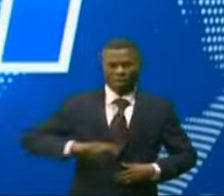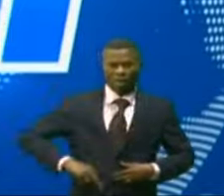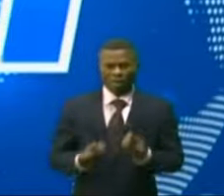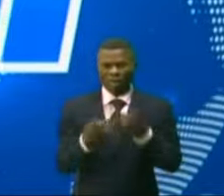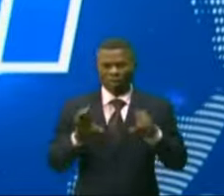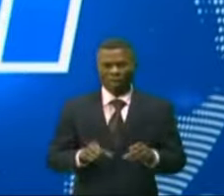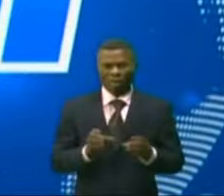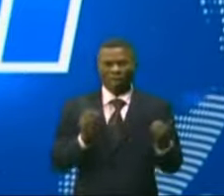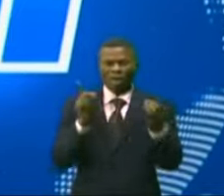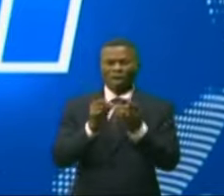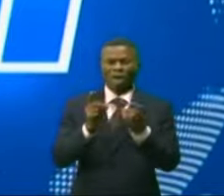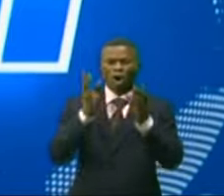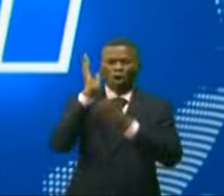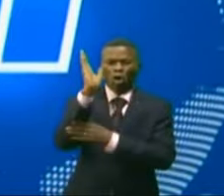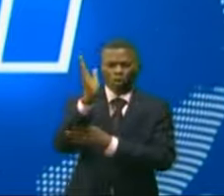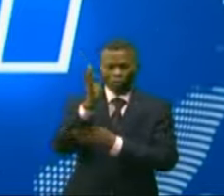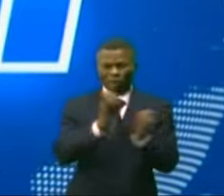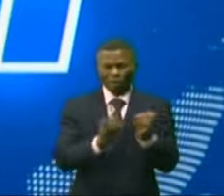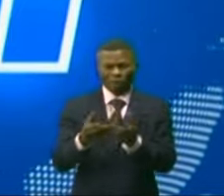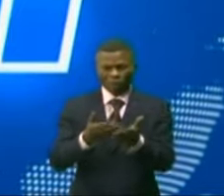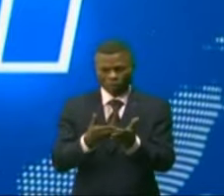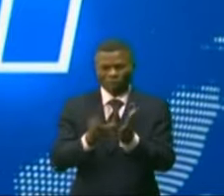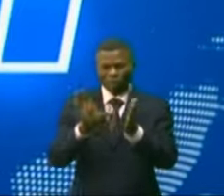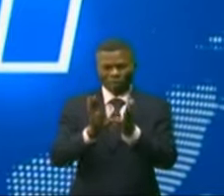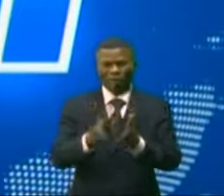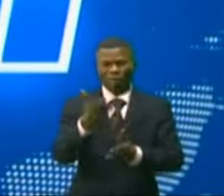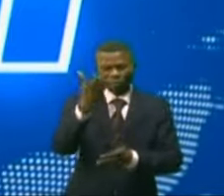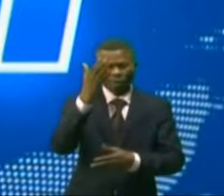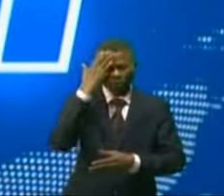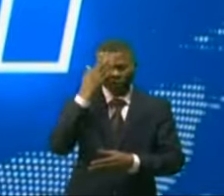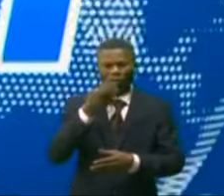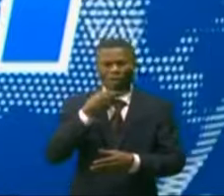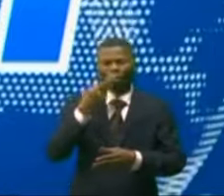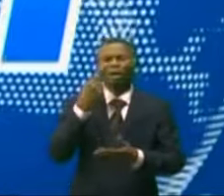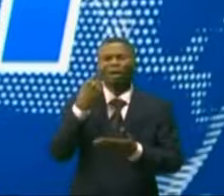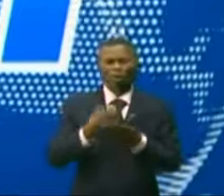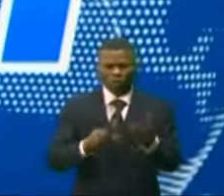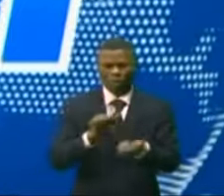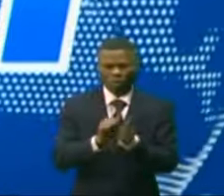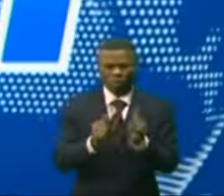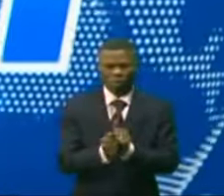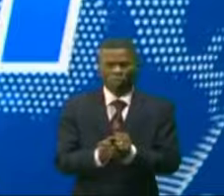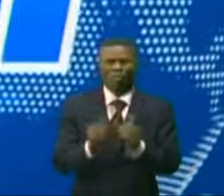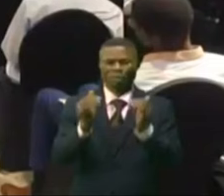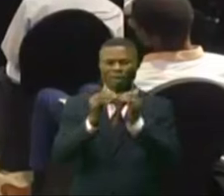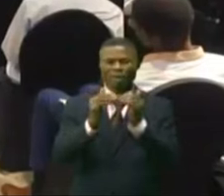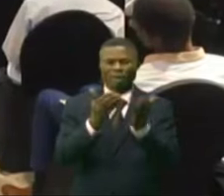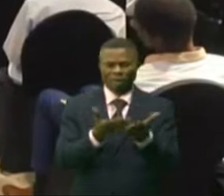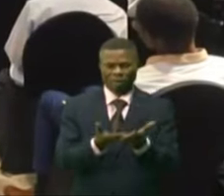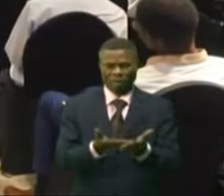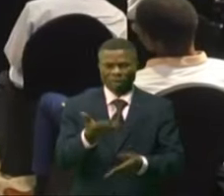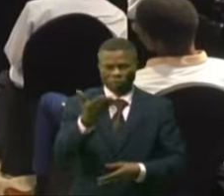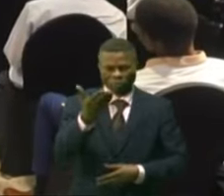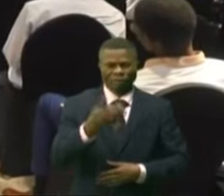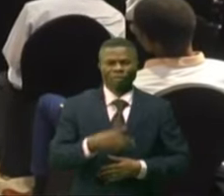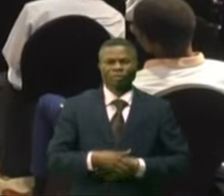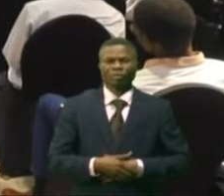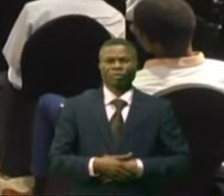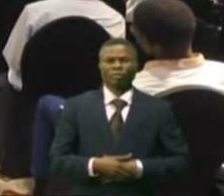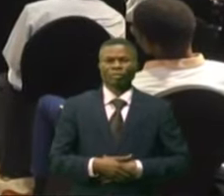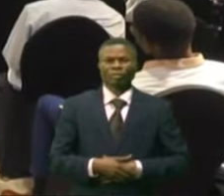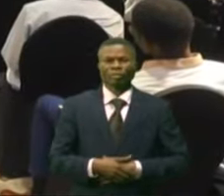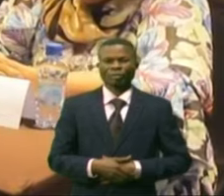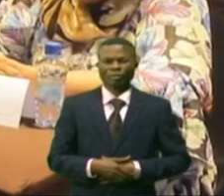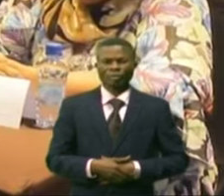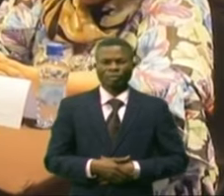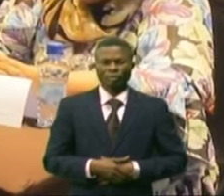presse, les comptes rendus à travers ces reportels signés. Edith Chalakatala et Junior Bognoma. La parité